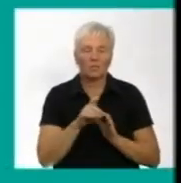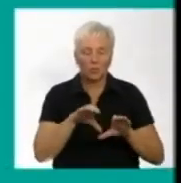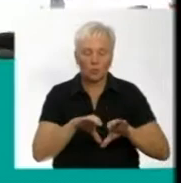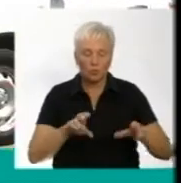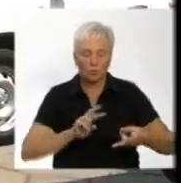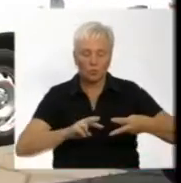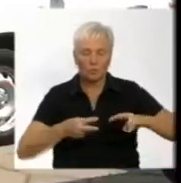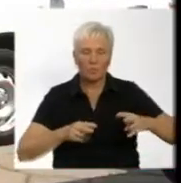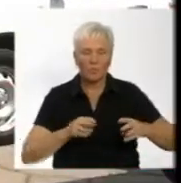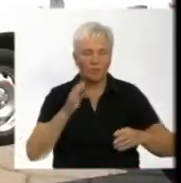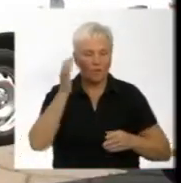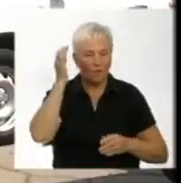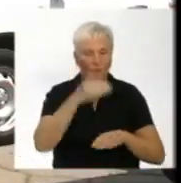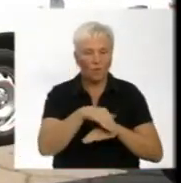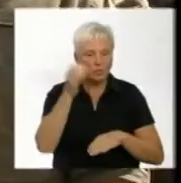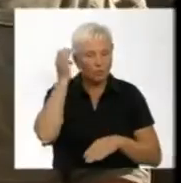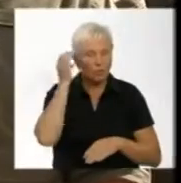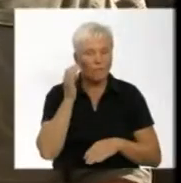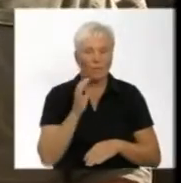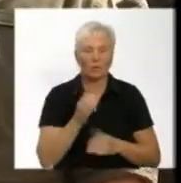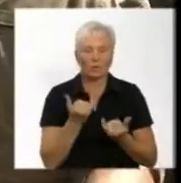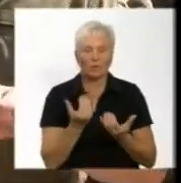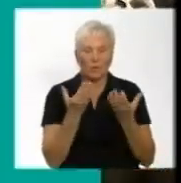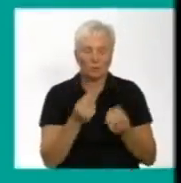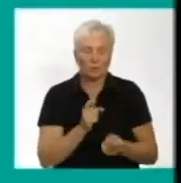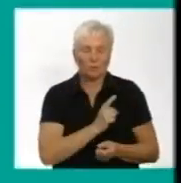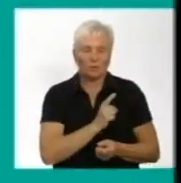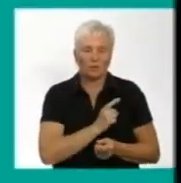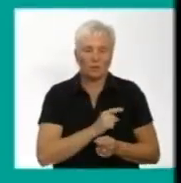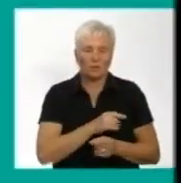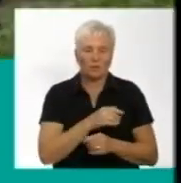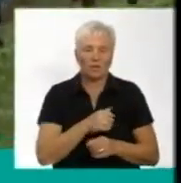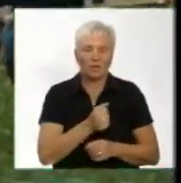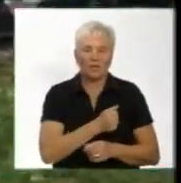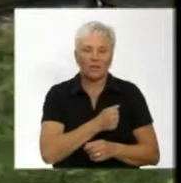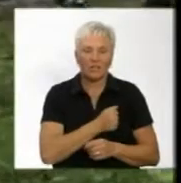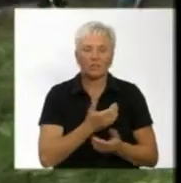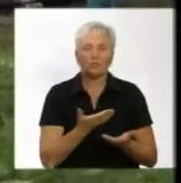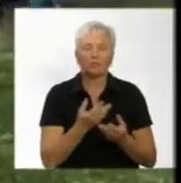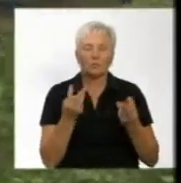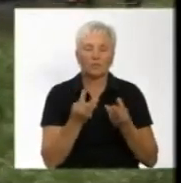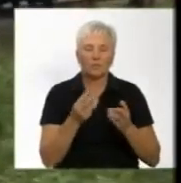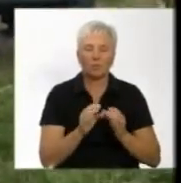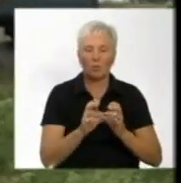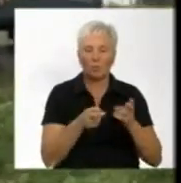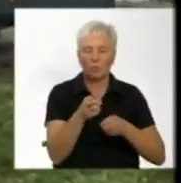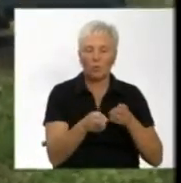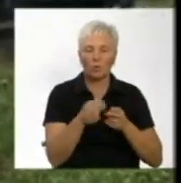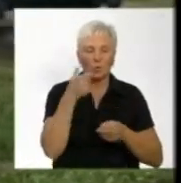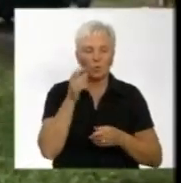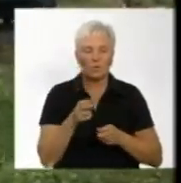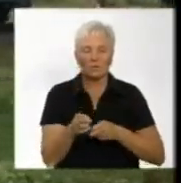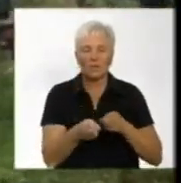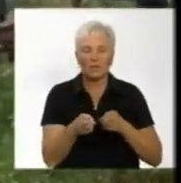Чорногола. І сьогодні вулиці українських міст патрулюватимуть на Знагардійці. Чому загорівся вагон потяга, «Укрзалізниця»